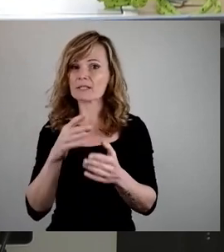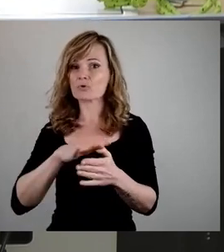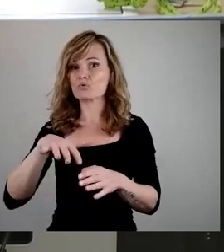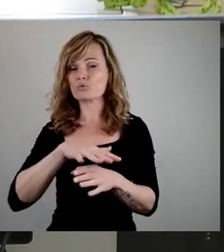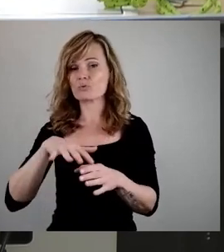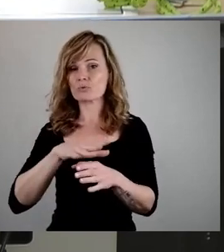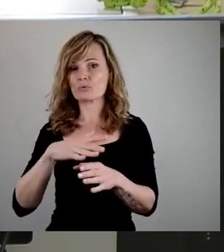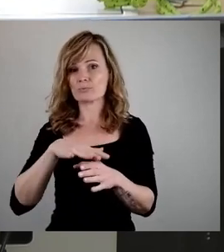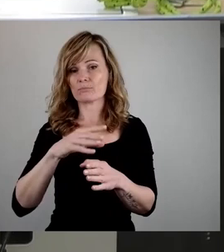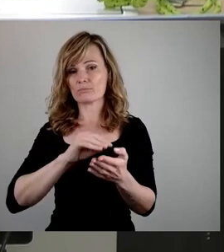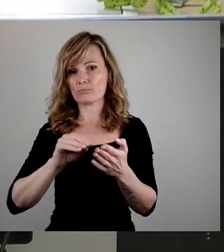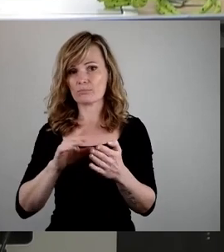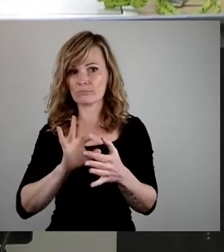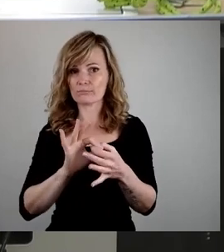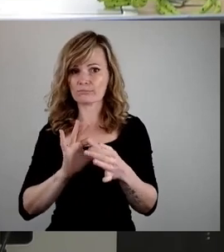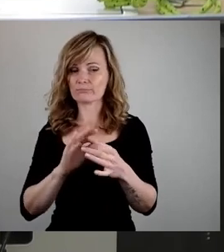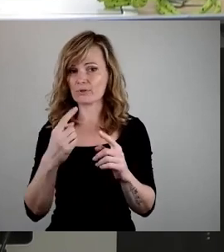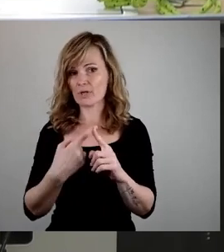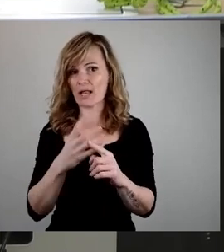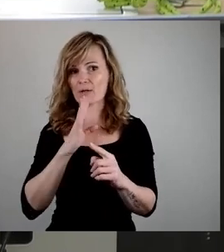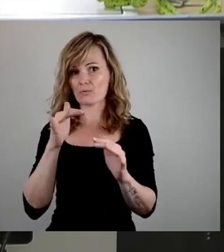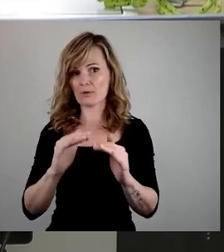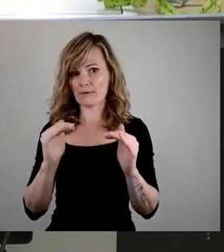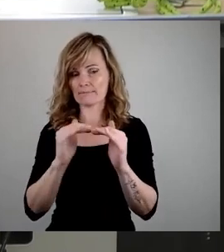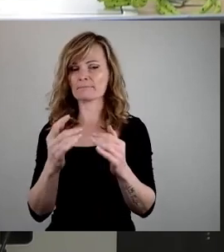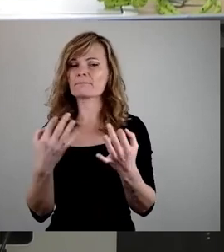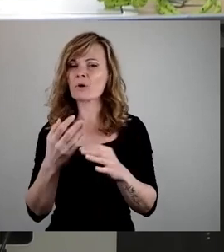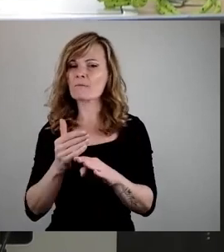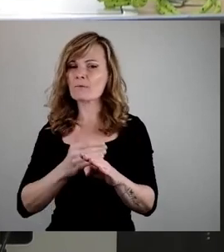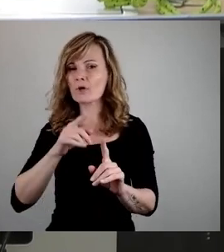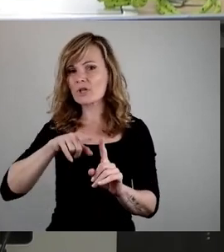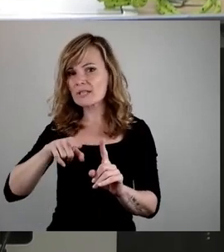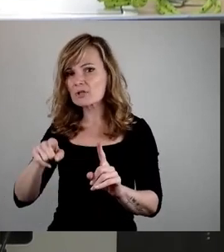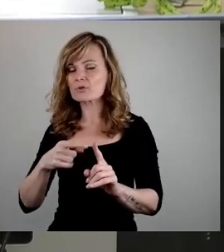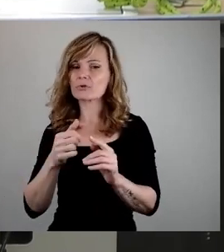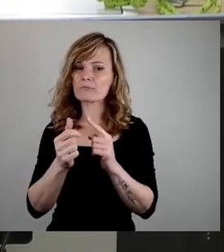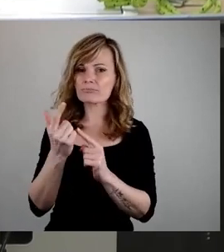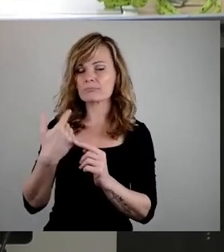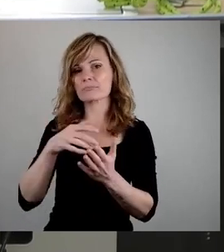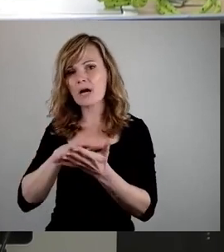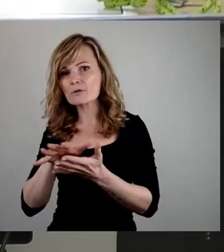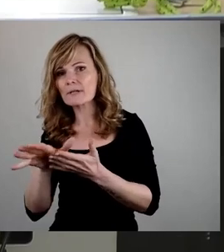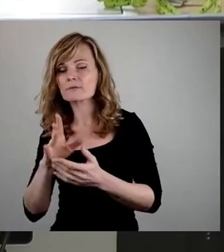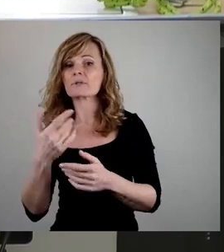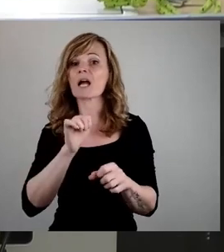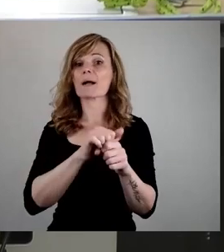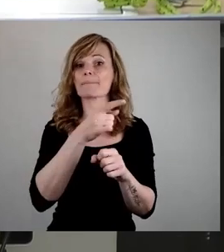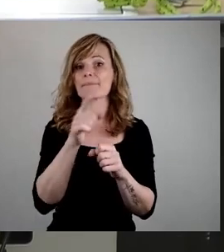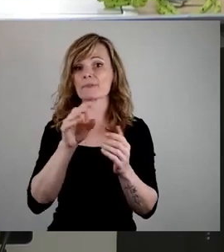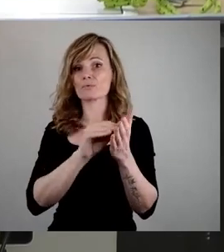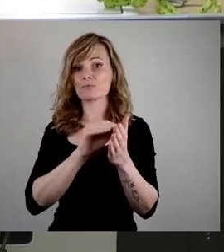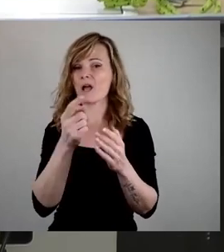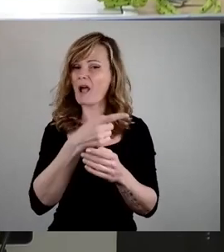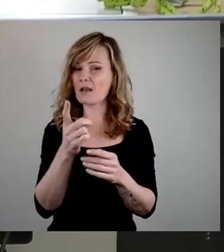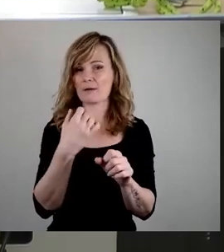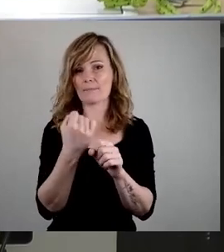stellen. Dazu sind umfangreiche statistische Erhebungen und Auswertungen nötig, die vom Amt für Schulen ausführlich vorgenommen und dargestellt wurden.